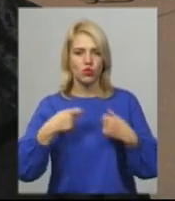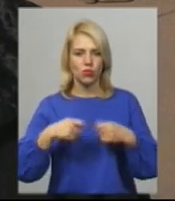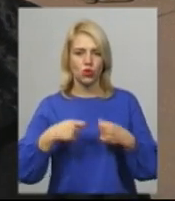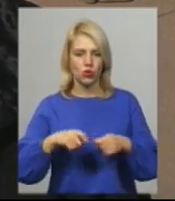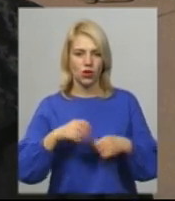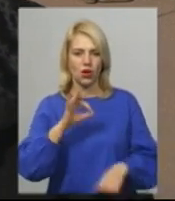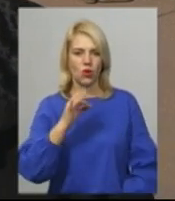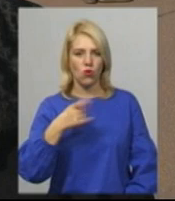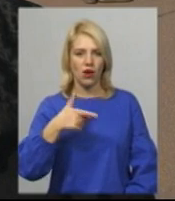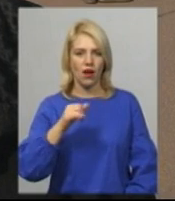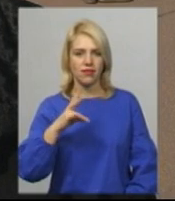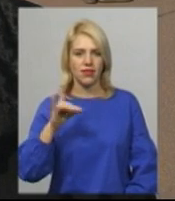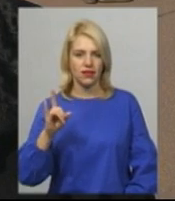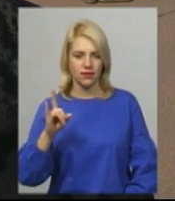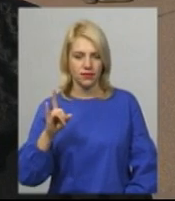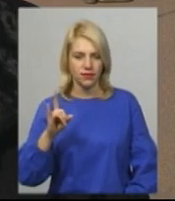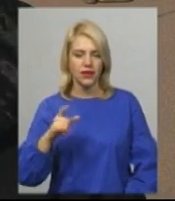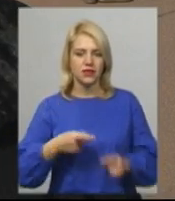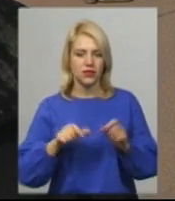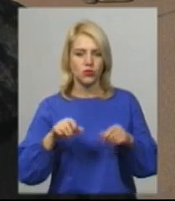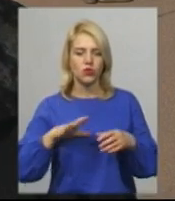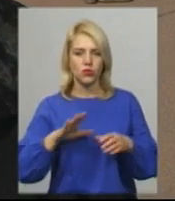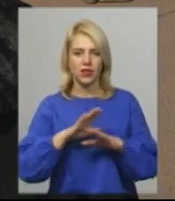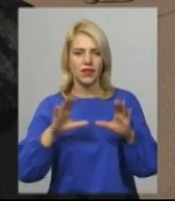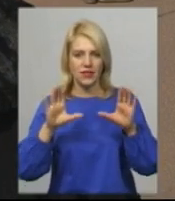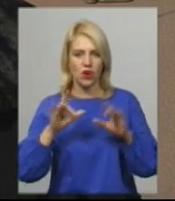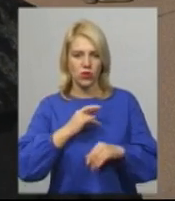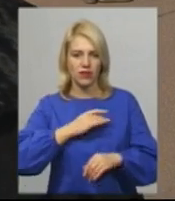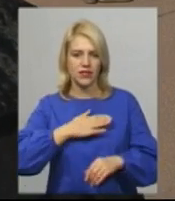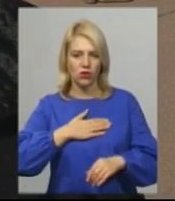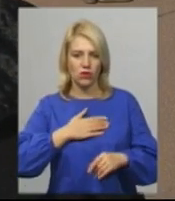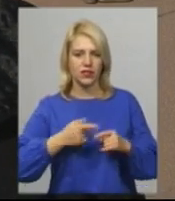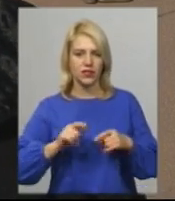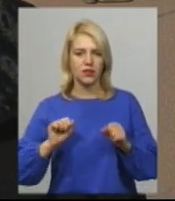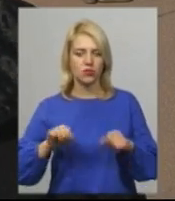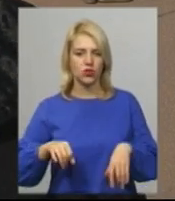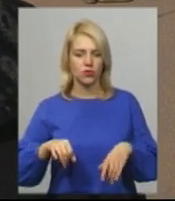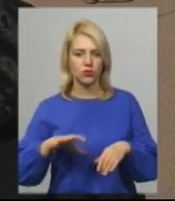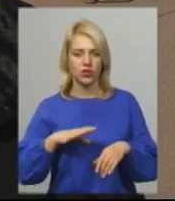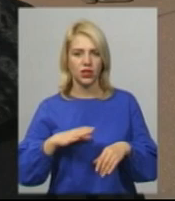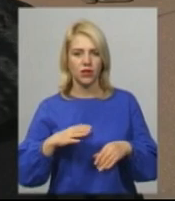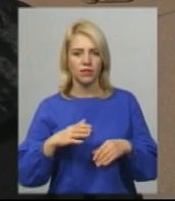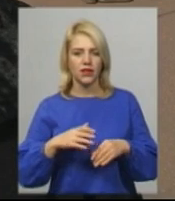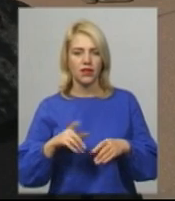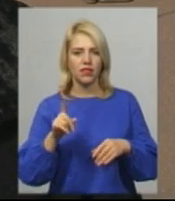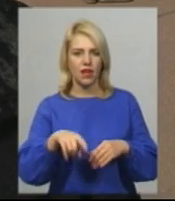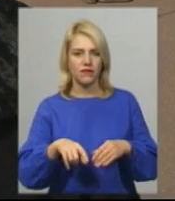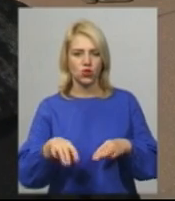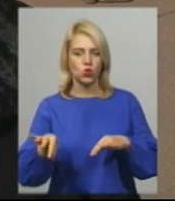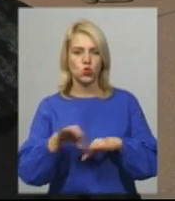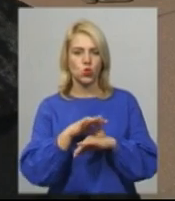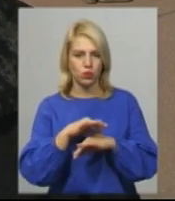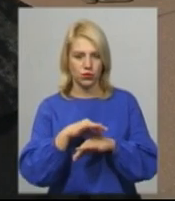це може бути незаконне усиновлення, це може бути навіть шлюб,